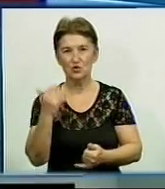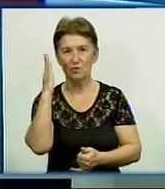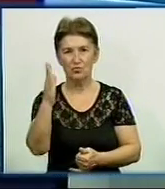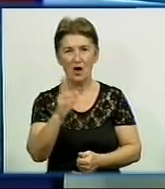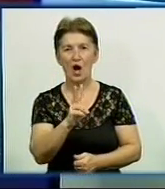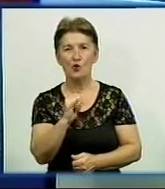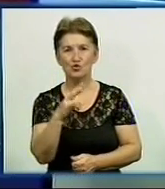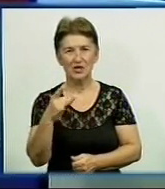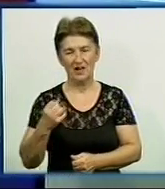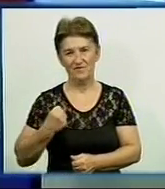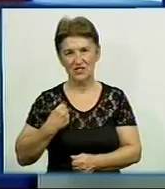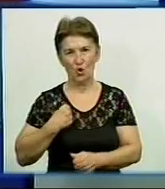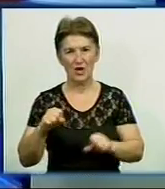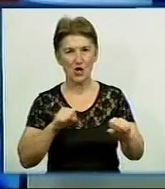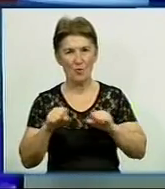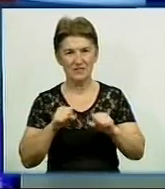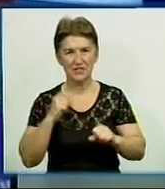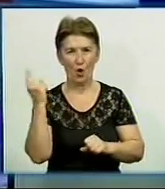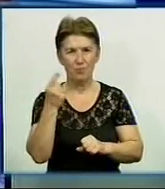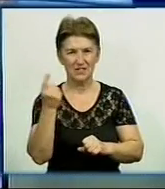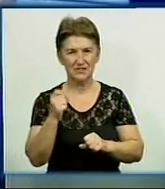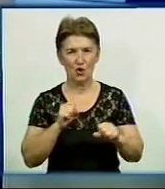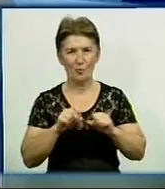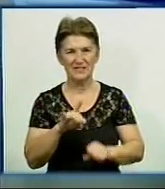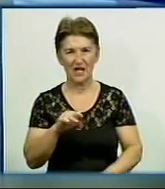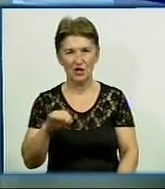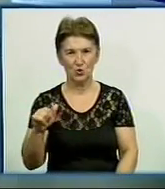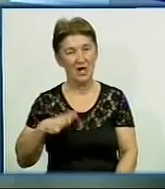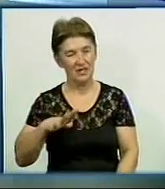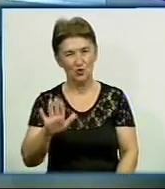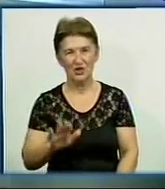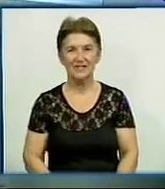Ярослав Кучер, військовий комісар Кіровоградського обласного військового комісаріату. Дочекайтесь!